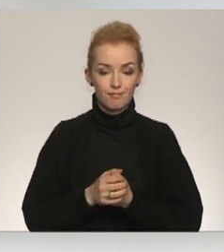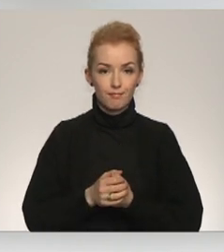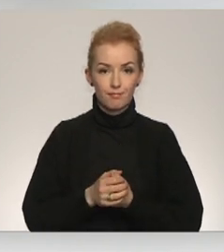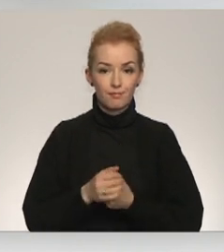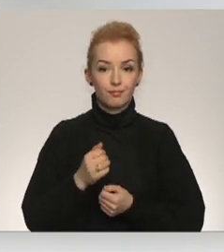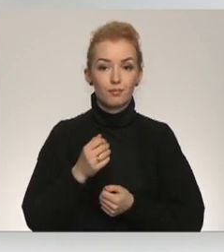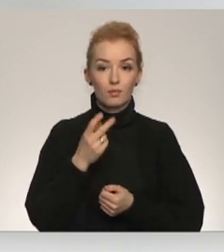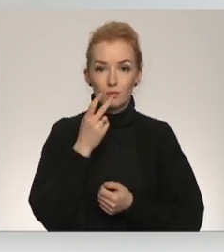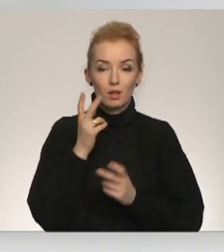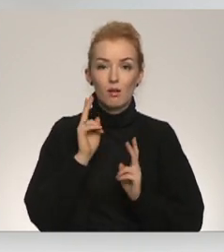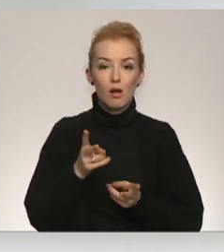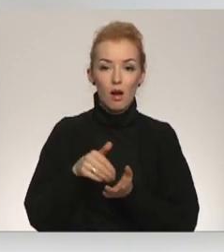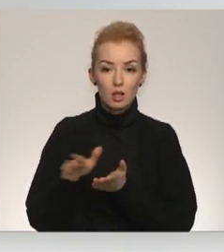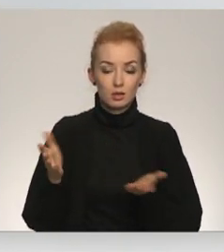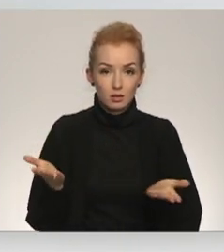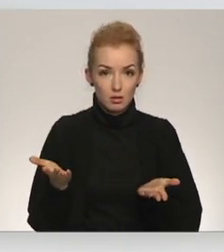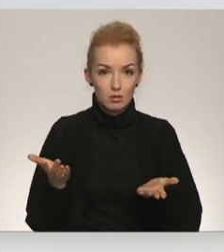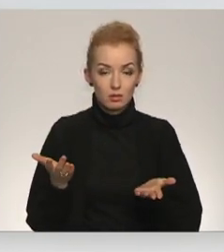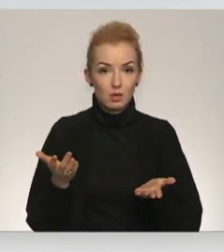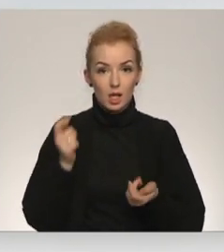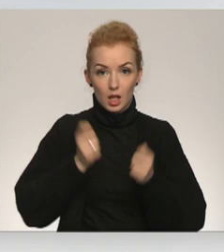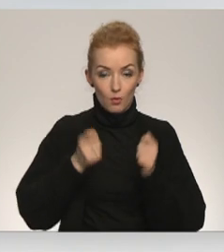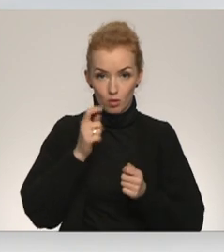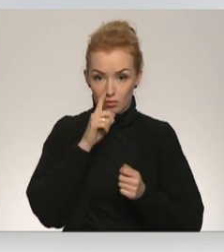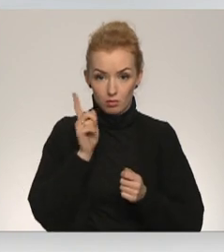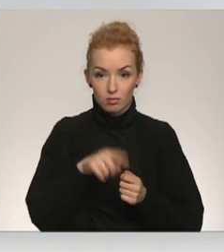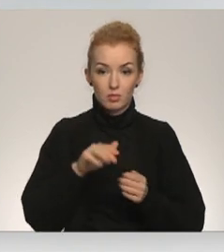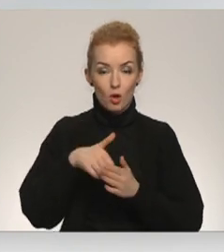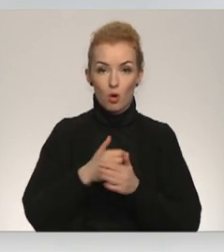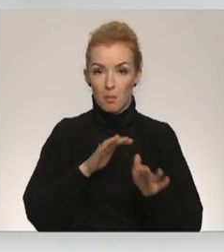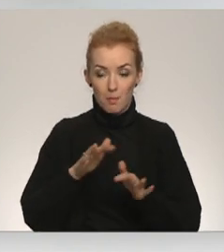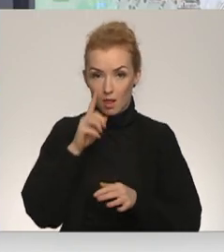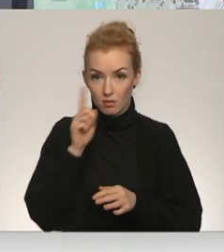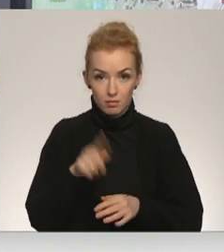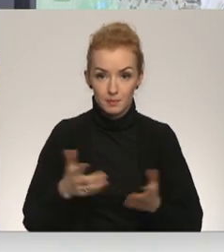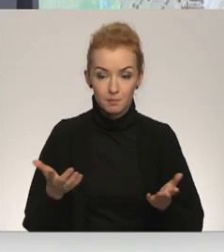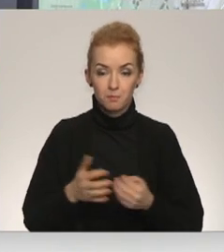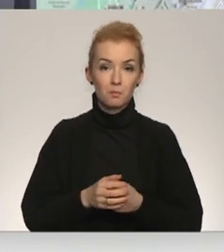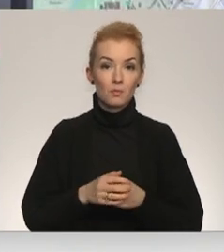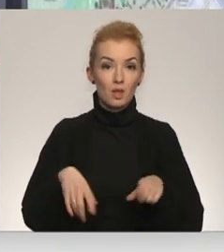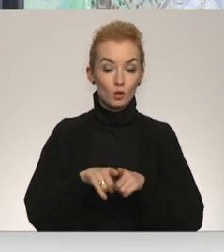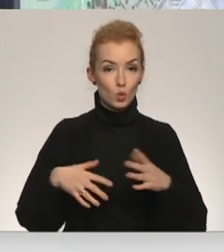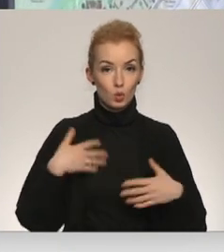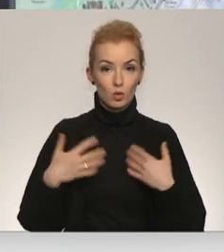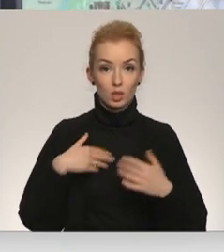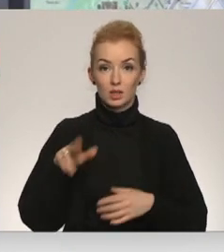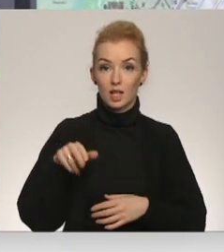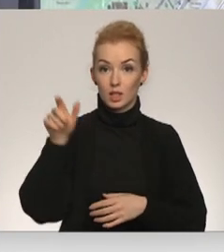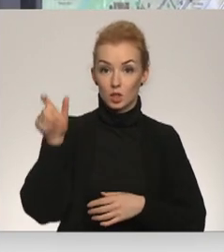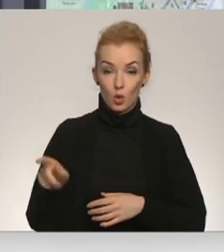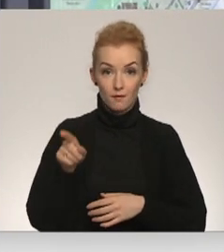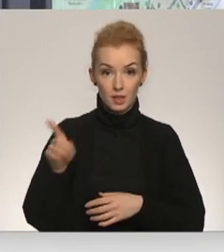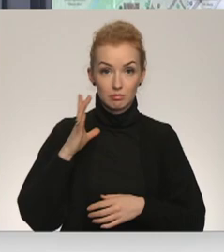jautājums no kā būs jāatsakās. Tas būs no remonta no jaunā mēbelē vai no kā citu. Vēl satrauktāki ir seniori, kuriem